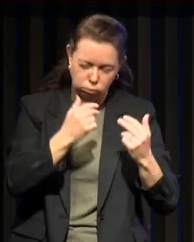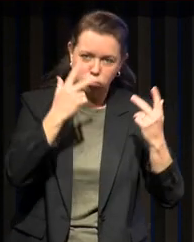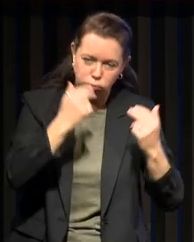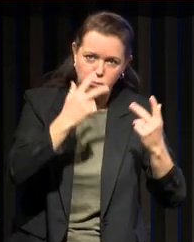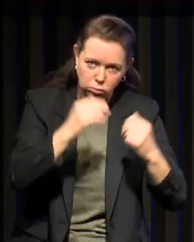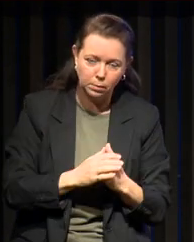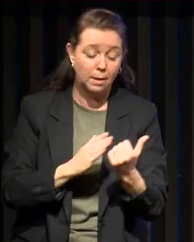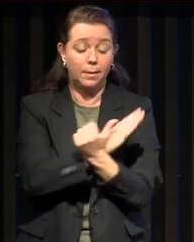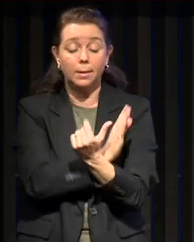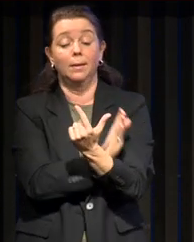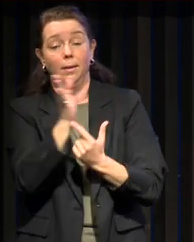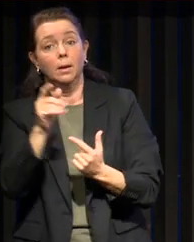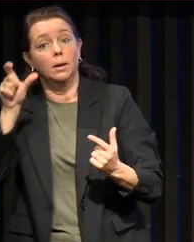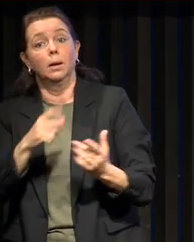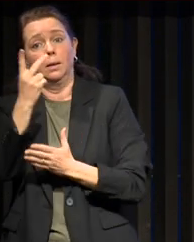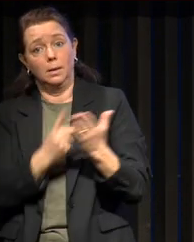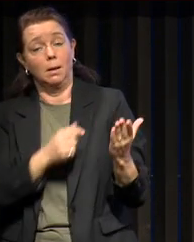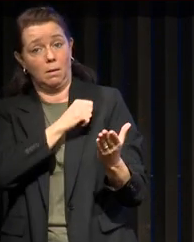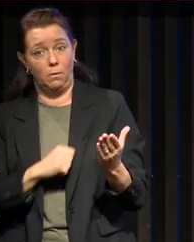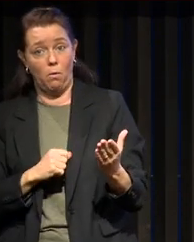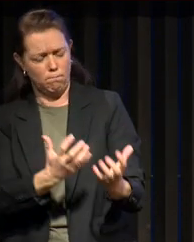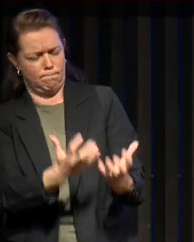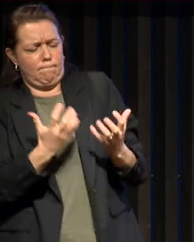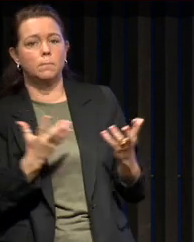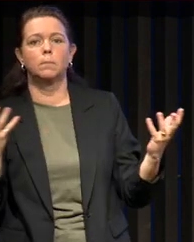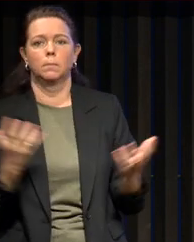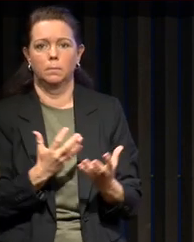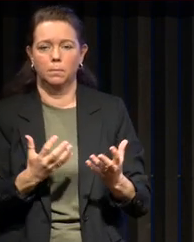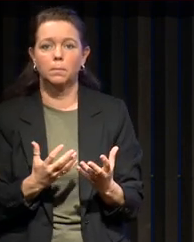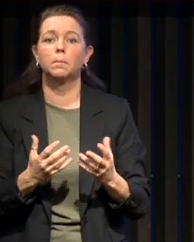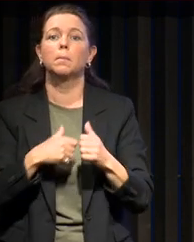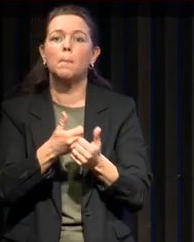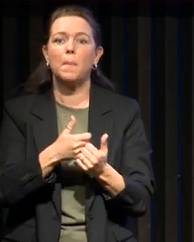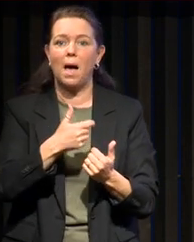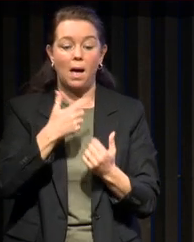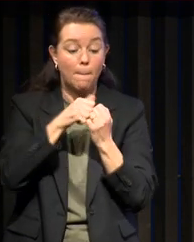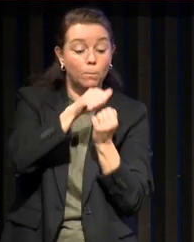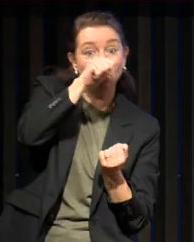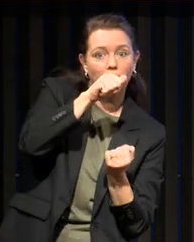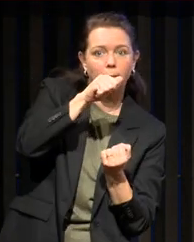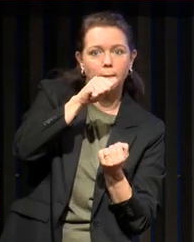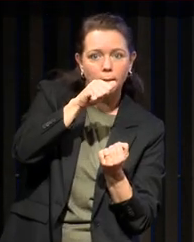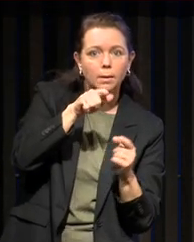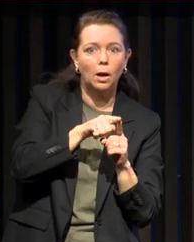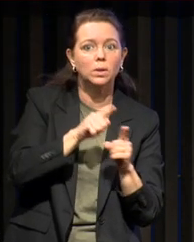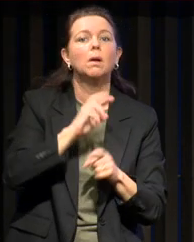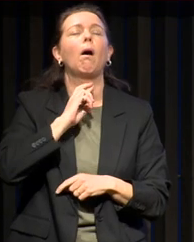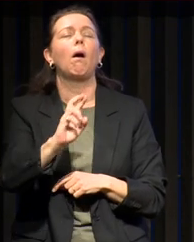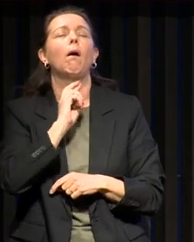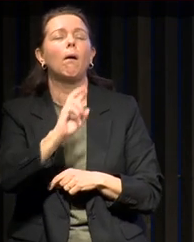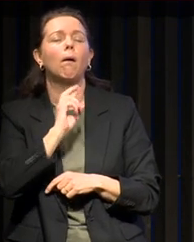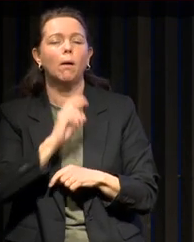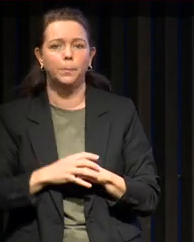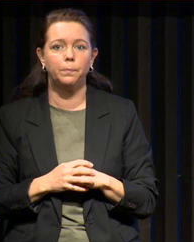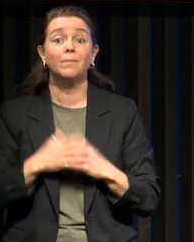la description de Seymour et des autres caricaturistes, ce fait de ne pouvoir respirer par le nez, la bouche ouverte et les ronflements. Et donc c'est